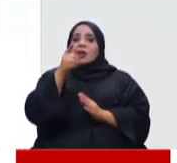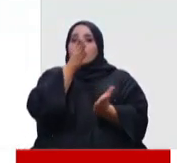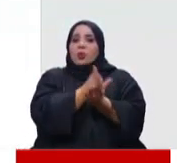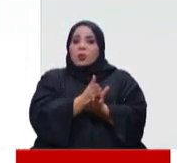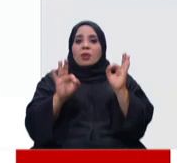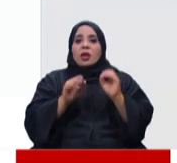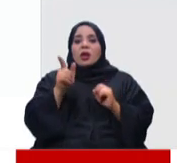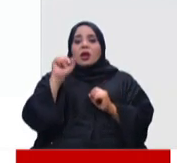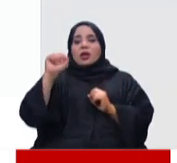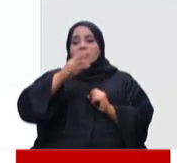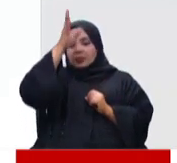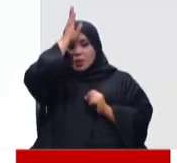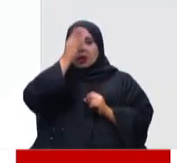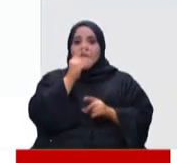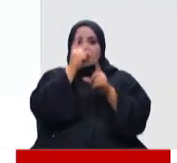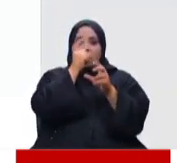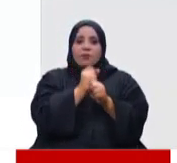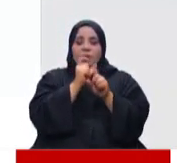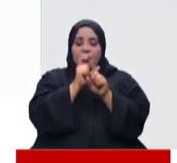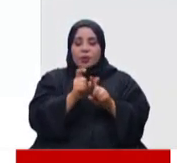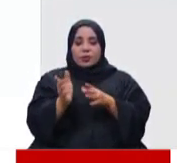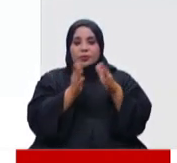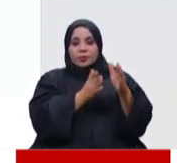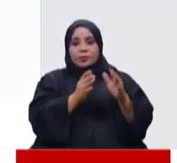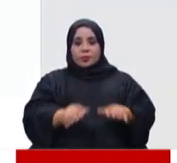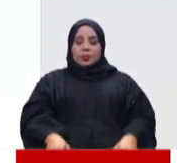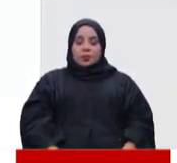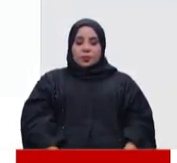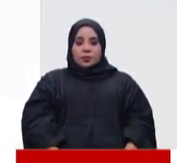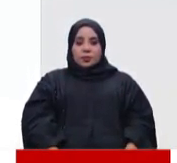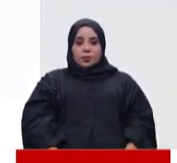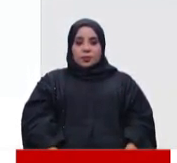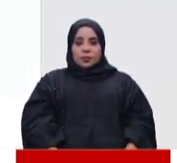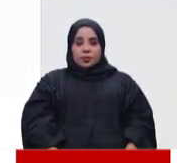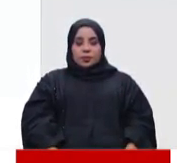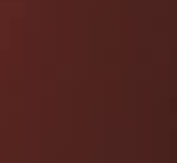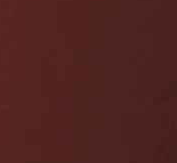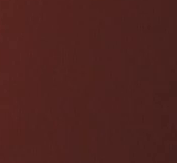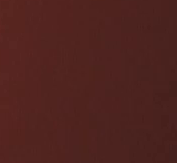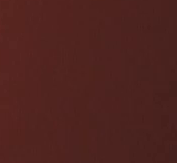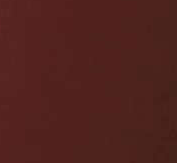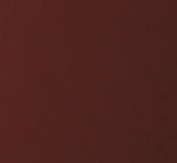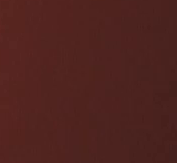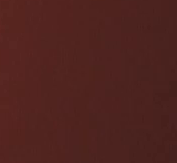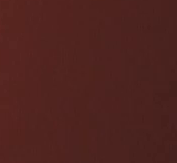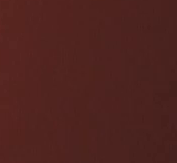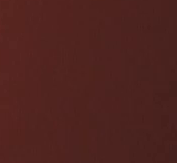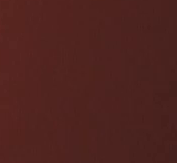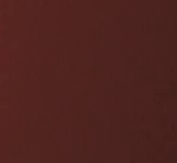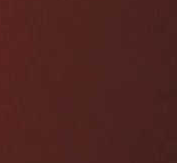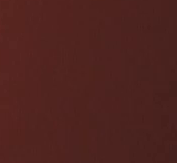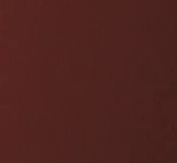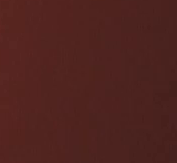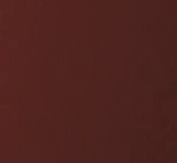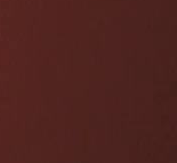والواجبات كأساس للتطوير والتنمية وترسيخ قيم المواطنة والانتماء الوطني وتقبل الرأي الآخر والحوار